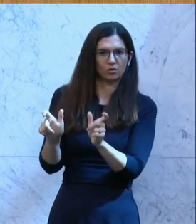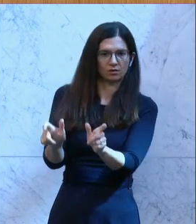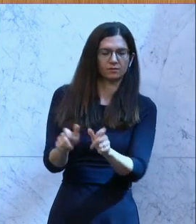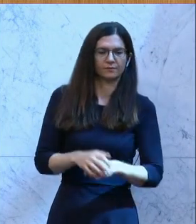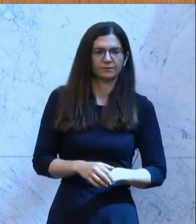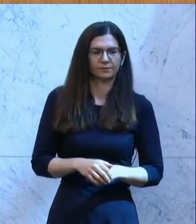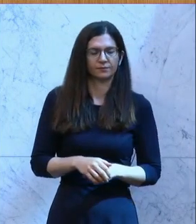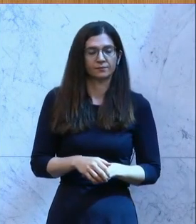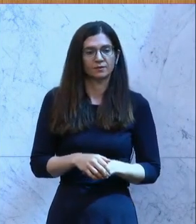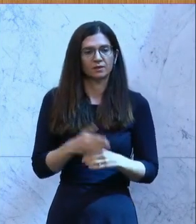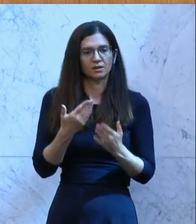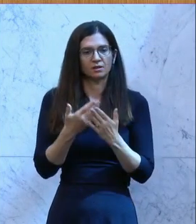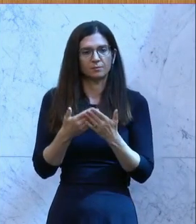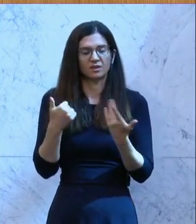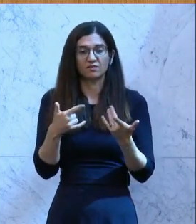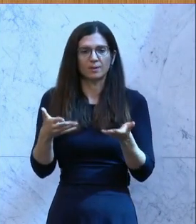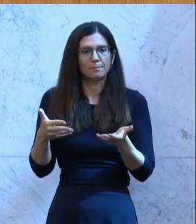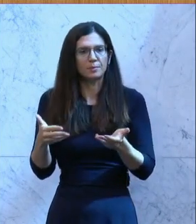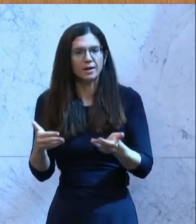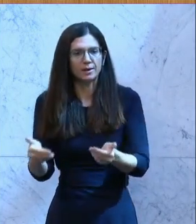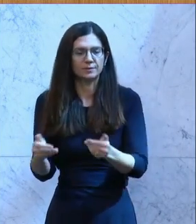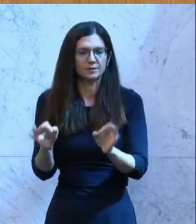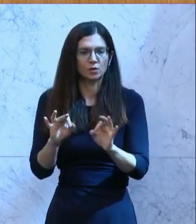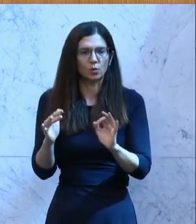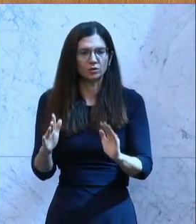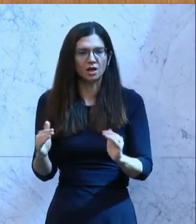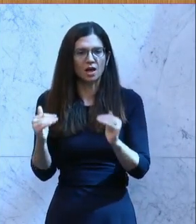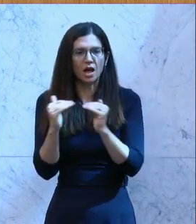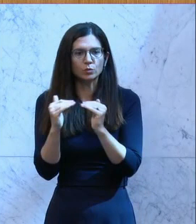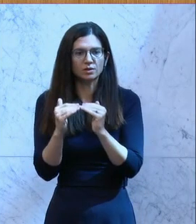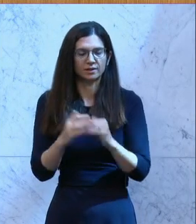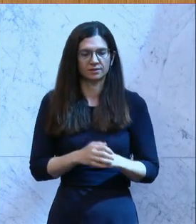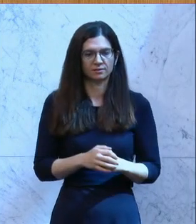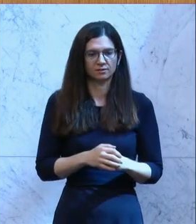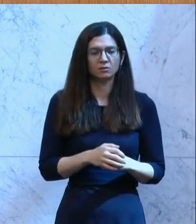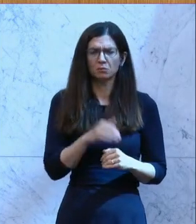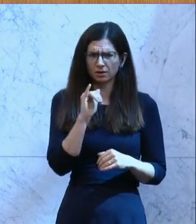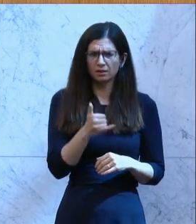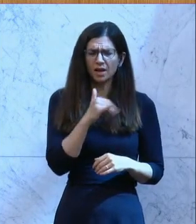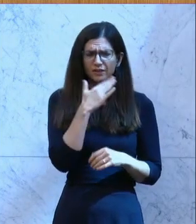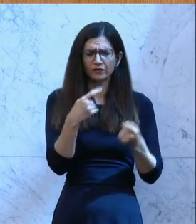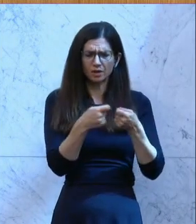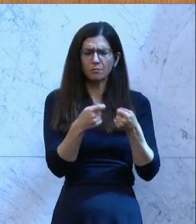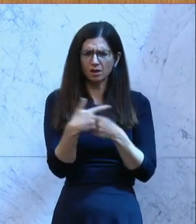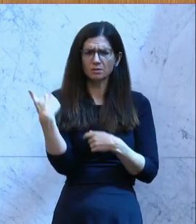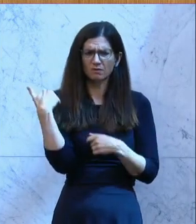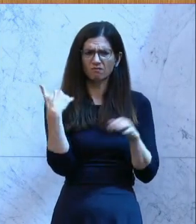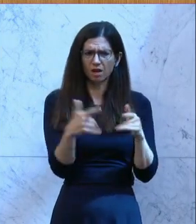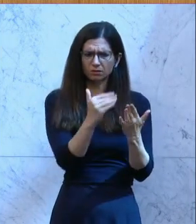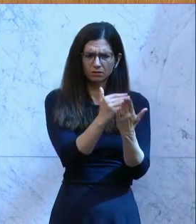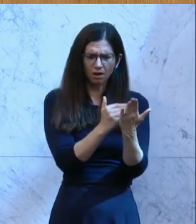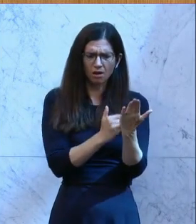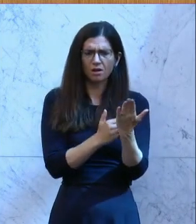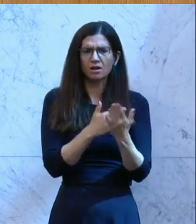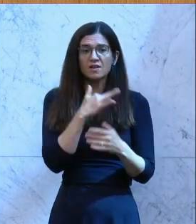um sie abzufedern. Und das ist ja alles richtig. Es hat ja wirklich ganz, ganz viele Maßnahmen gegeben. Die haben auch